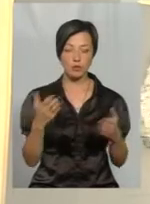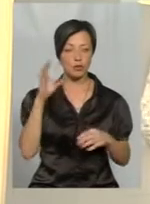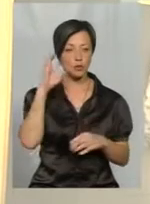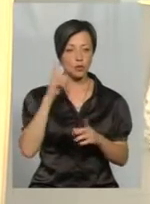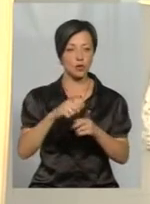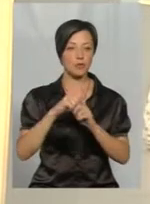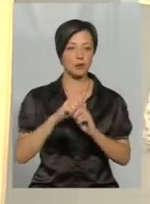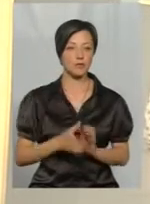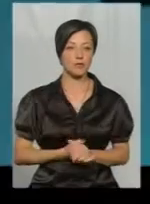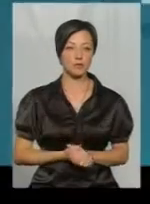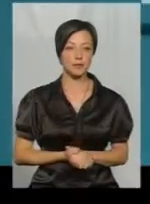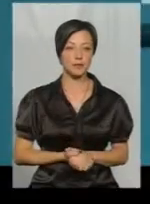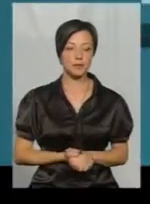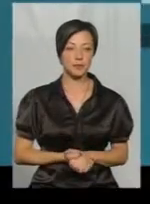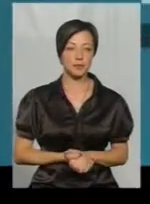послухаємо відповідь.